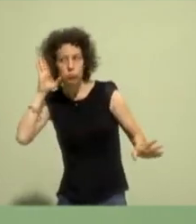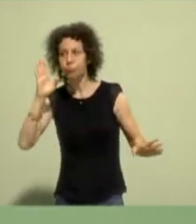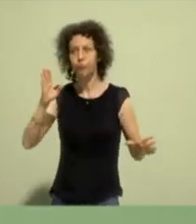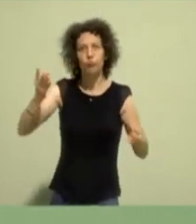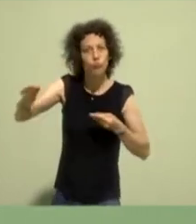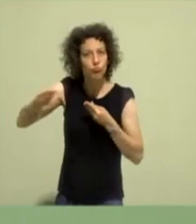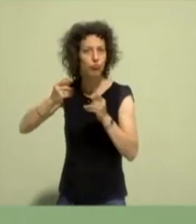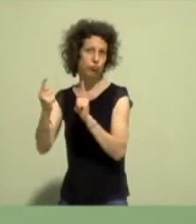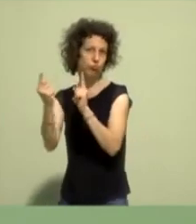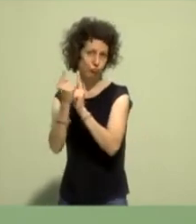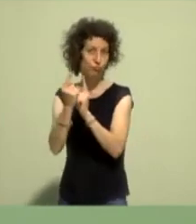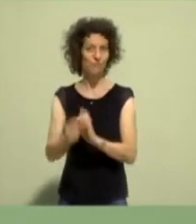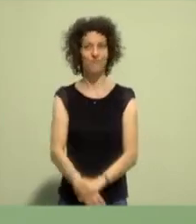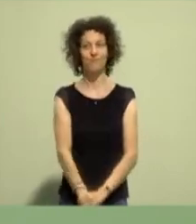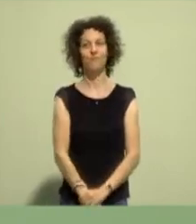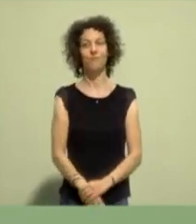Gespräch gehen.